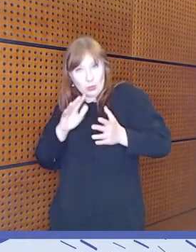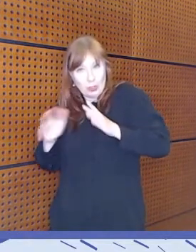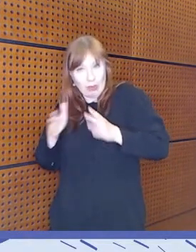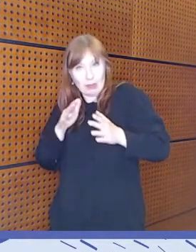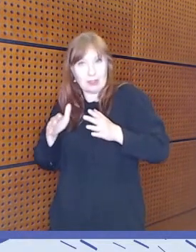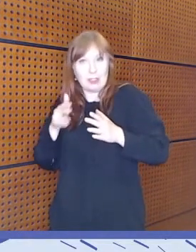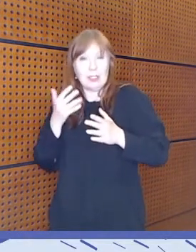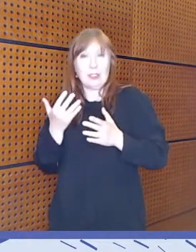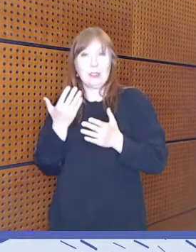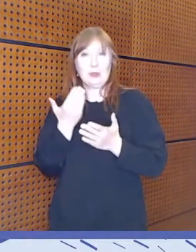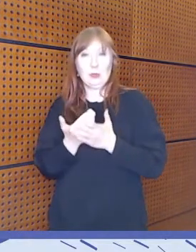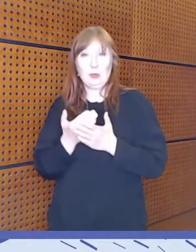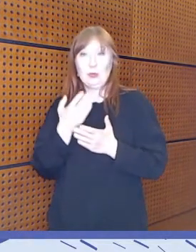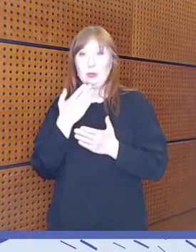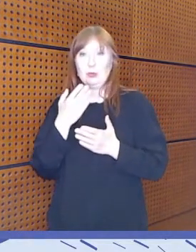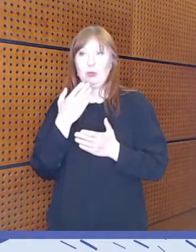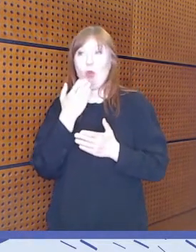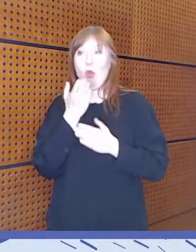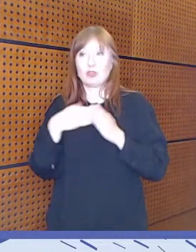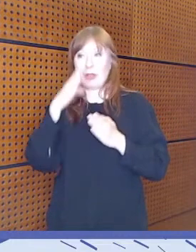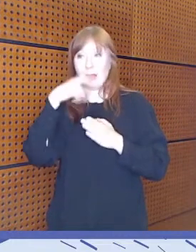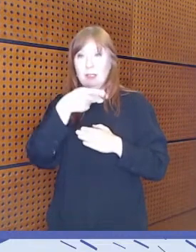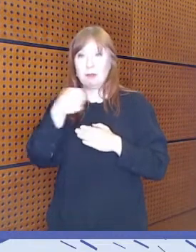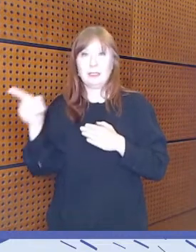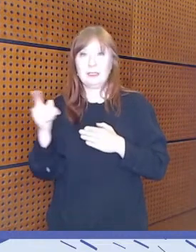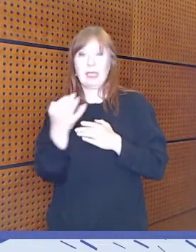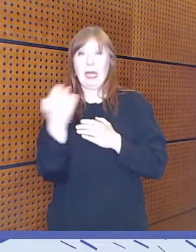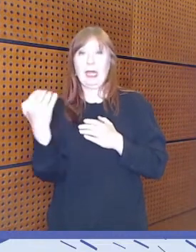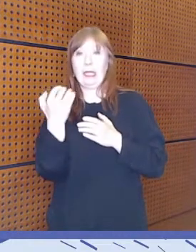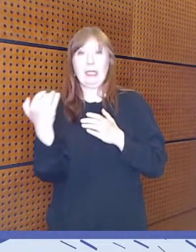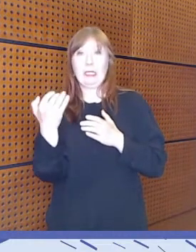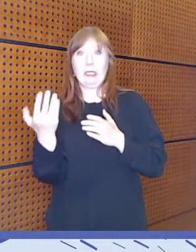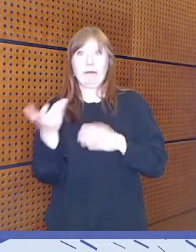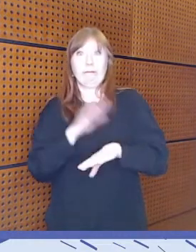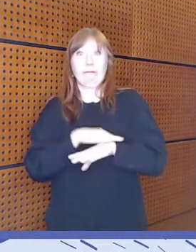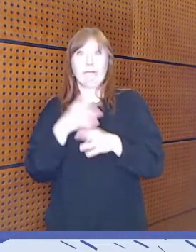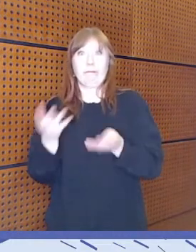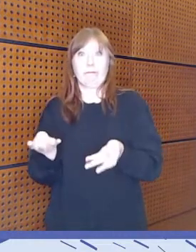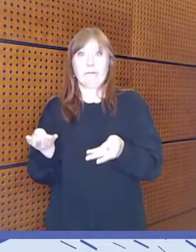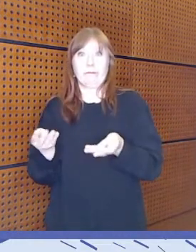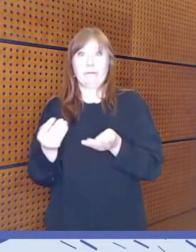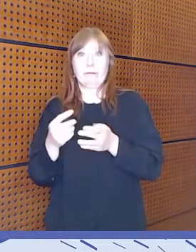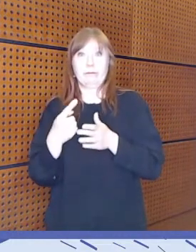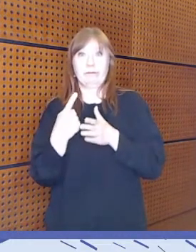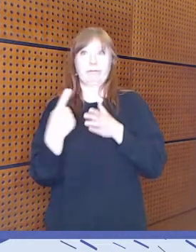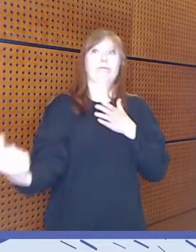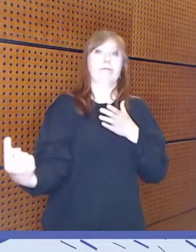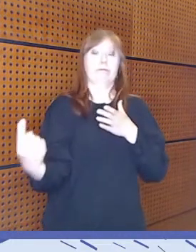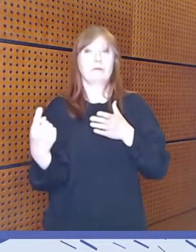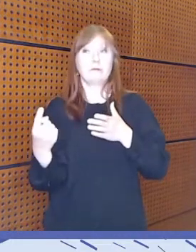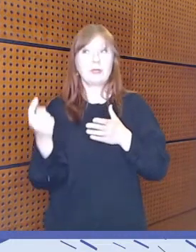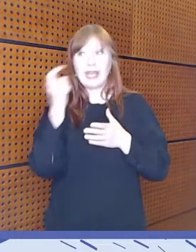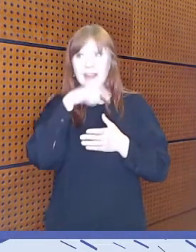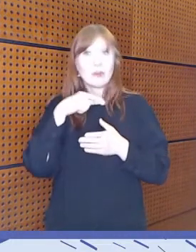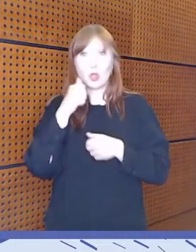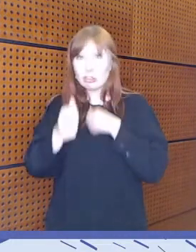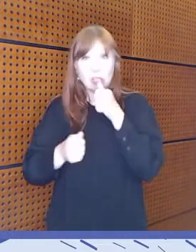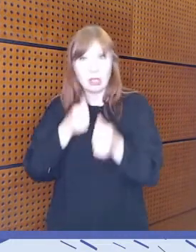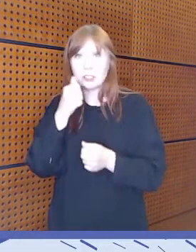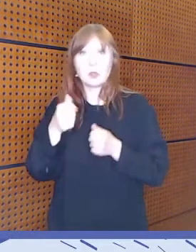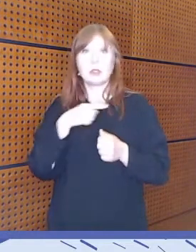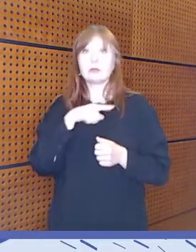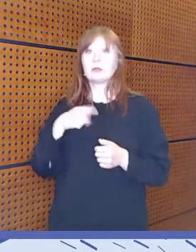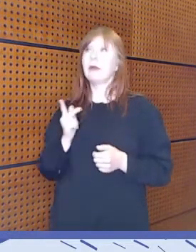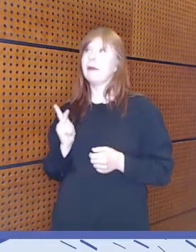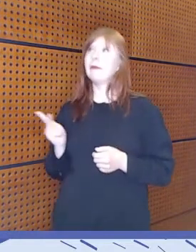digikulussa, että se on ehkä sellainen aspekti tähän, että ei ihmiset voi osallistua toimintaan, jos niitä ei tavoiteta